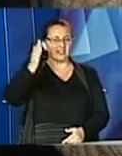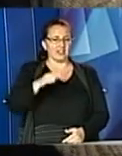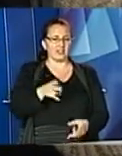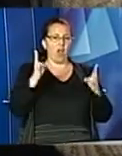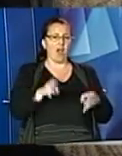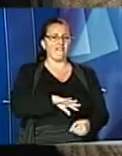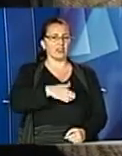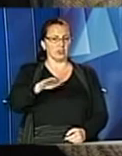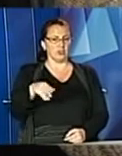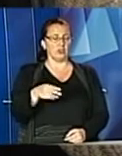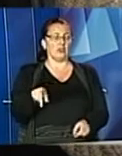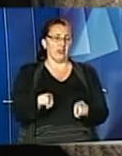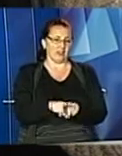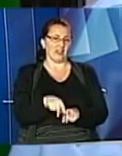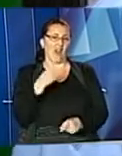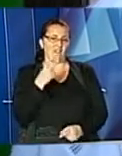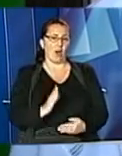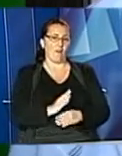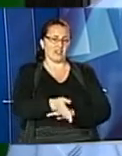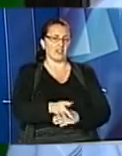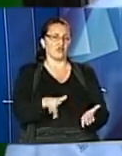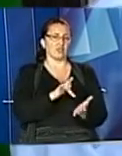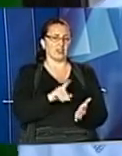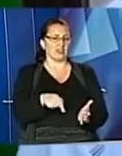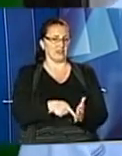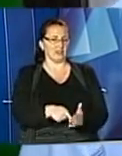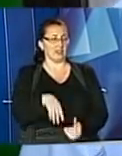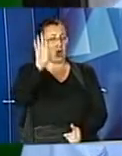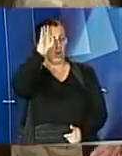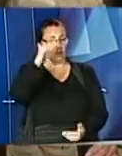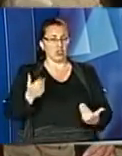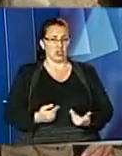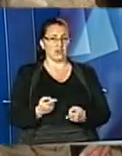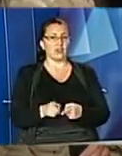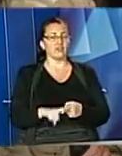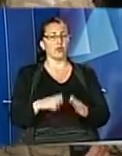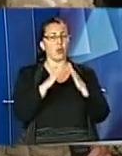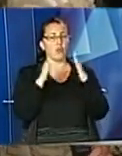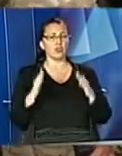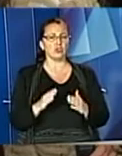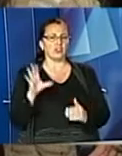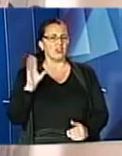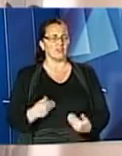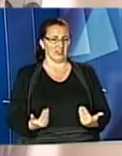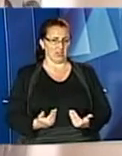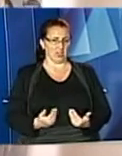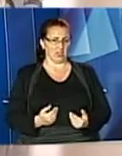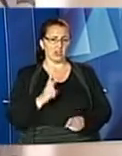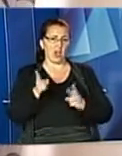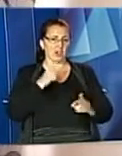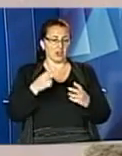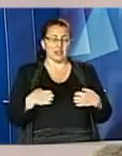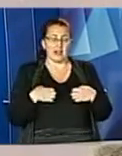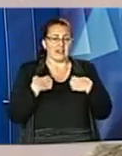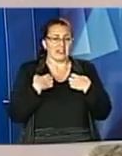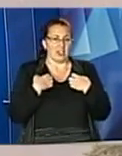виглядає під'їзд у центральній частині міста. Пан Богдан живе у цьому будинку, скільки себе пам'ятає. Скаржиться не лише на жахливий стан під'їзду, навіть у